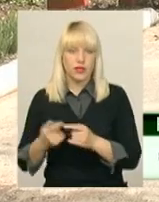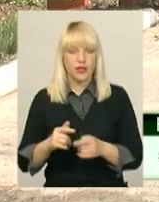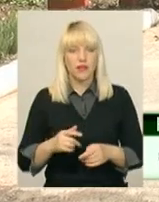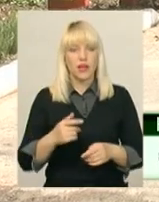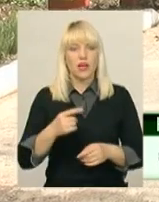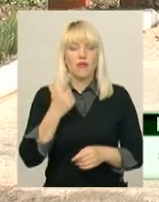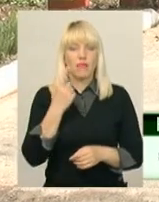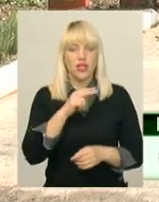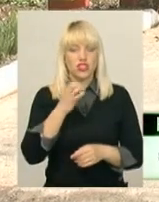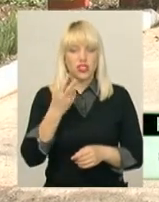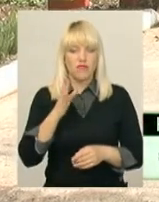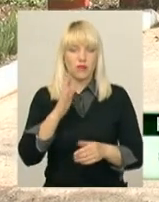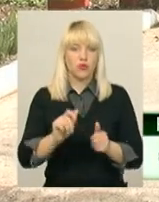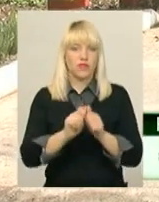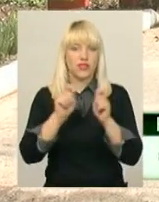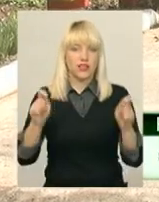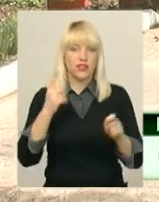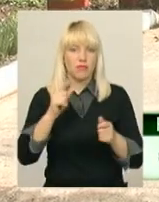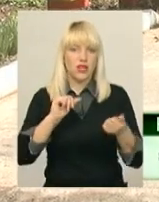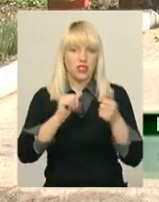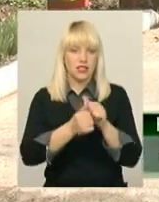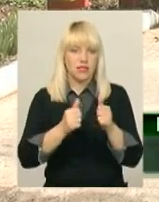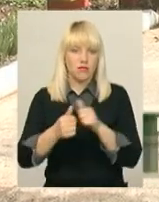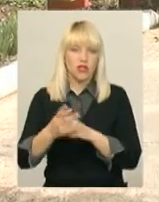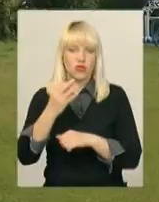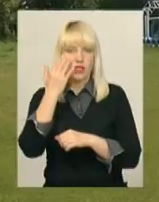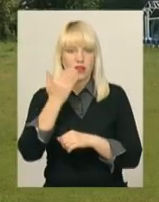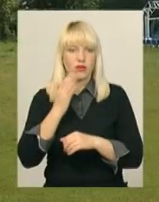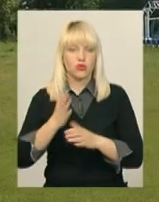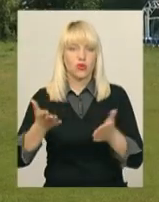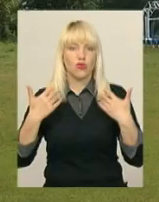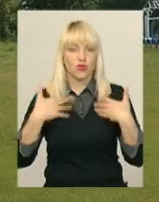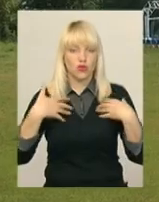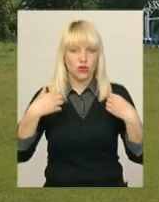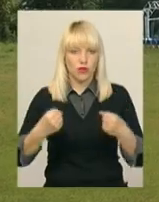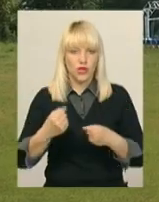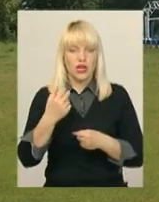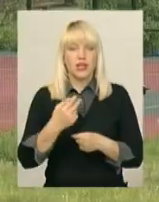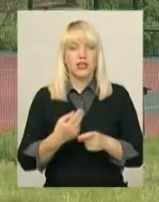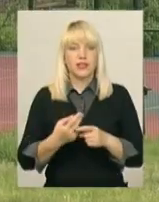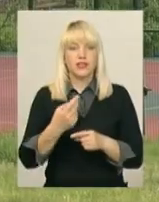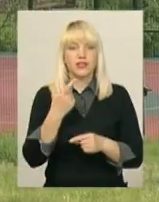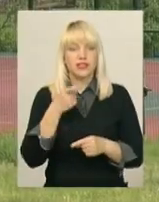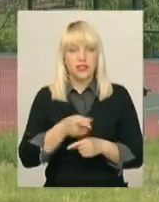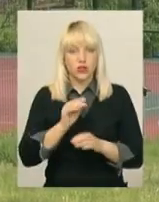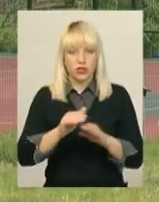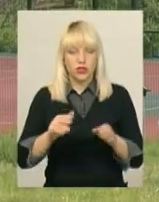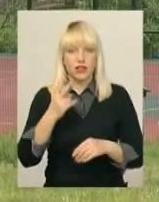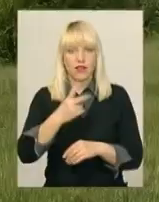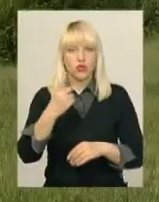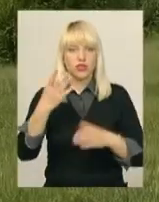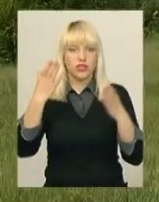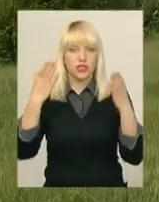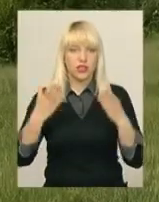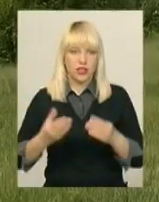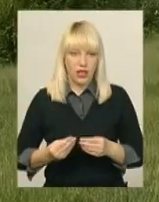відкриють першу зміну. За літо тут оздоровляться та відпочинуть тисяча дітей. 21 день відпочинку у таборі Чайка, який перебуває в комунальній